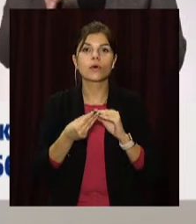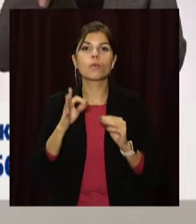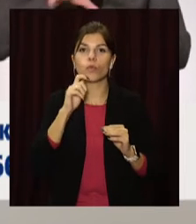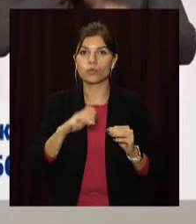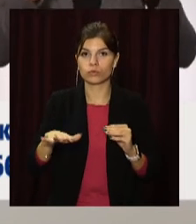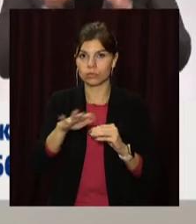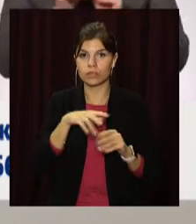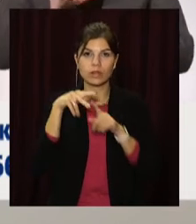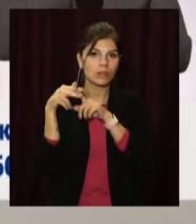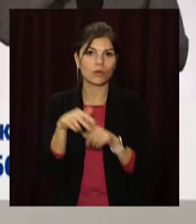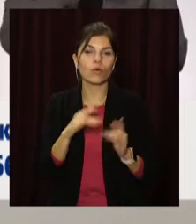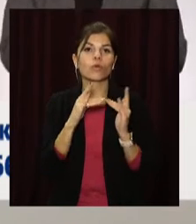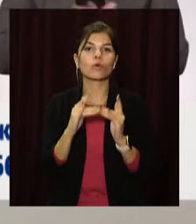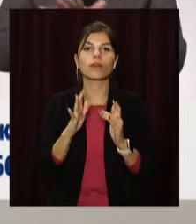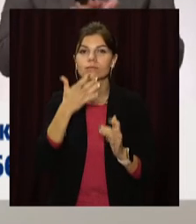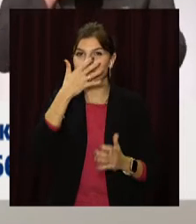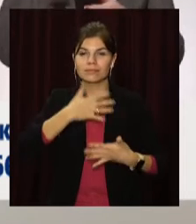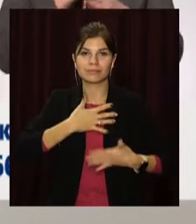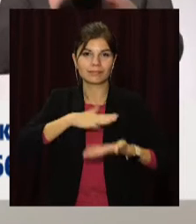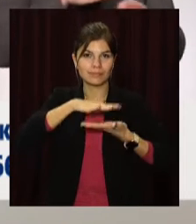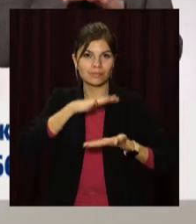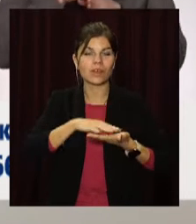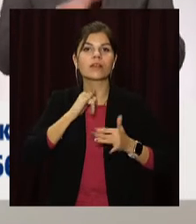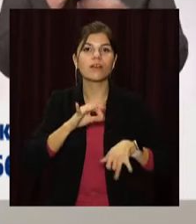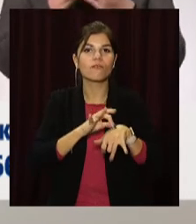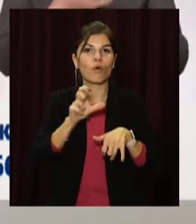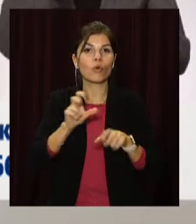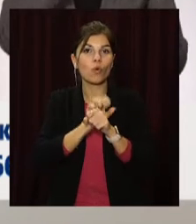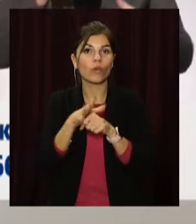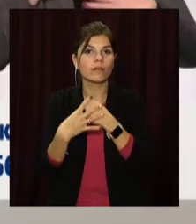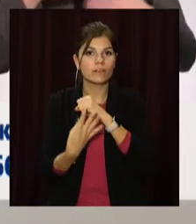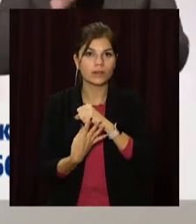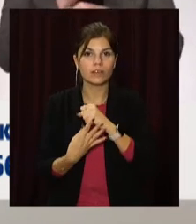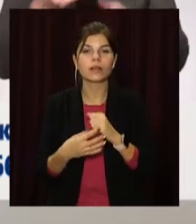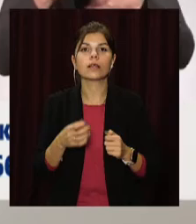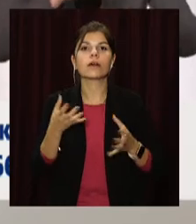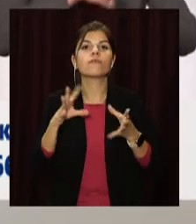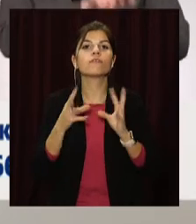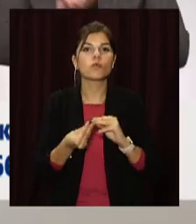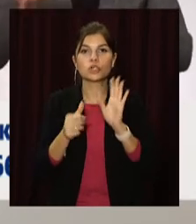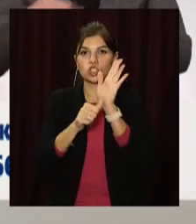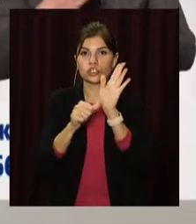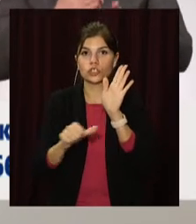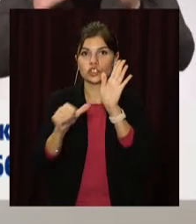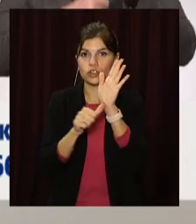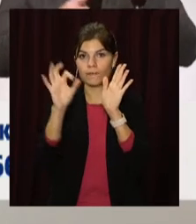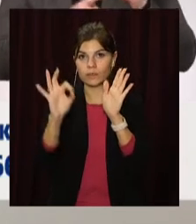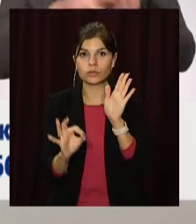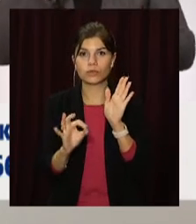країні показник завантаженості ліжок з киснем, призначених для хворих на COVID-19, складає 66%.